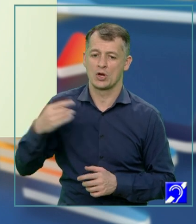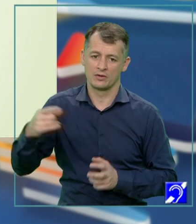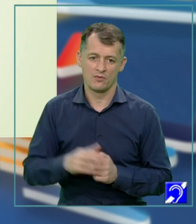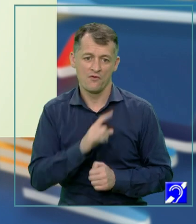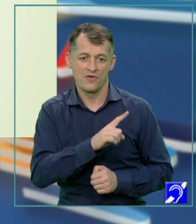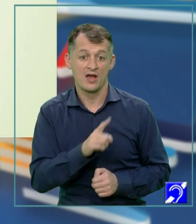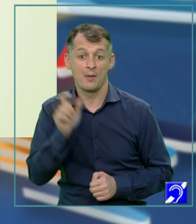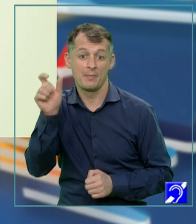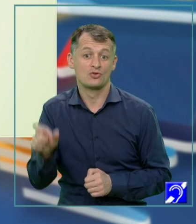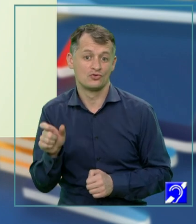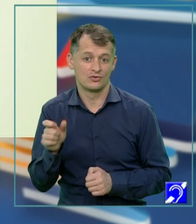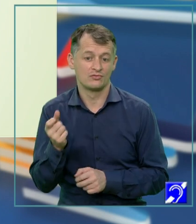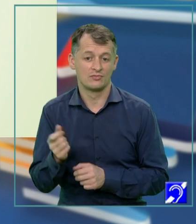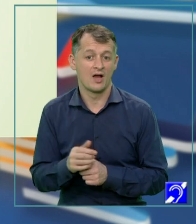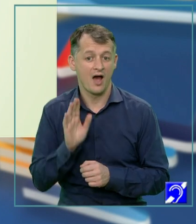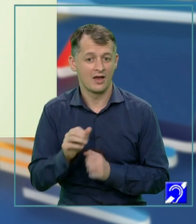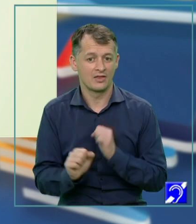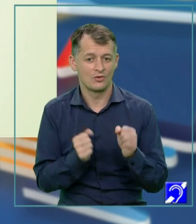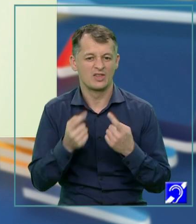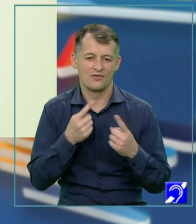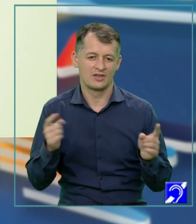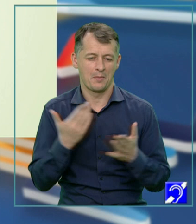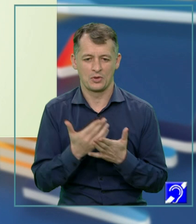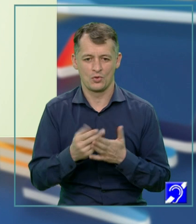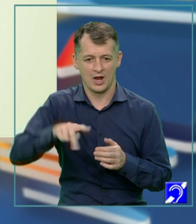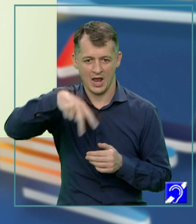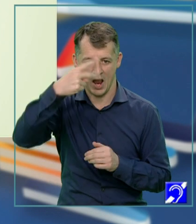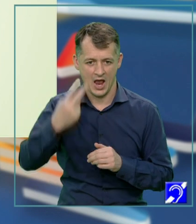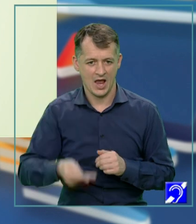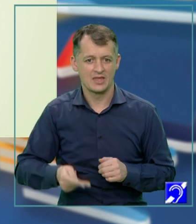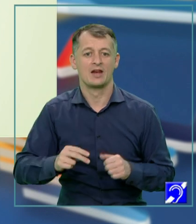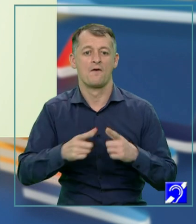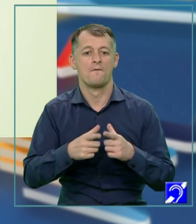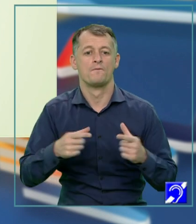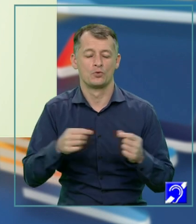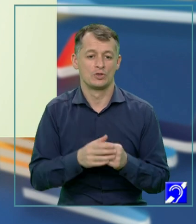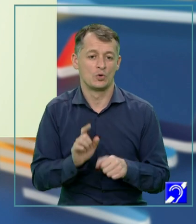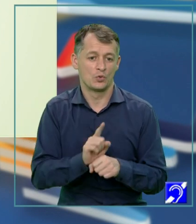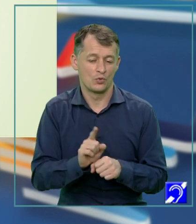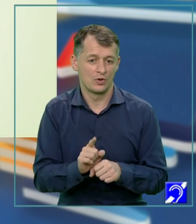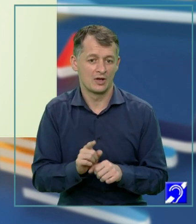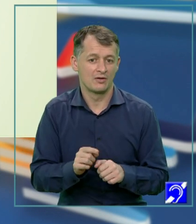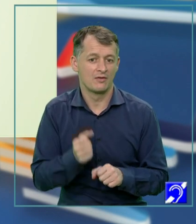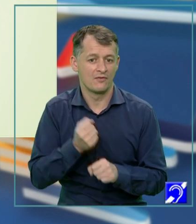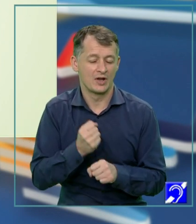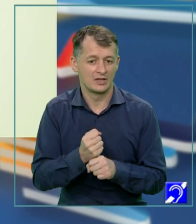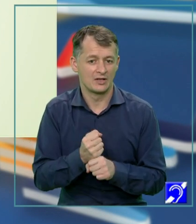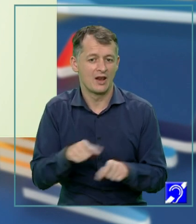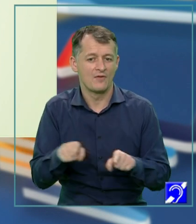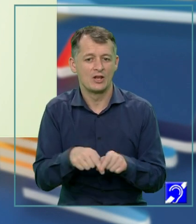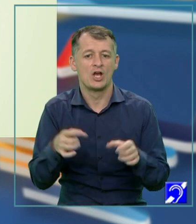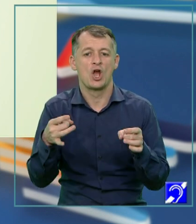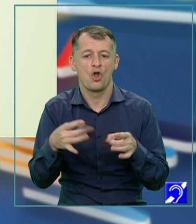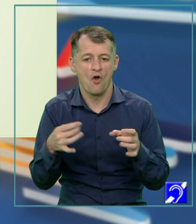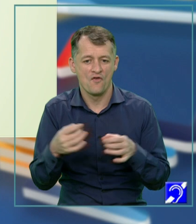personaj are o atitudine diferită față de căderea frunzelor, lucru care creează elementele necesare dezvoltării unui conflict dramatic.